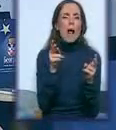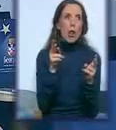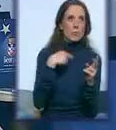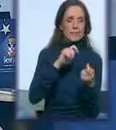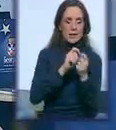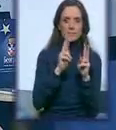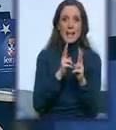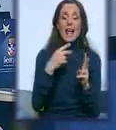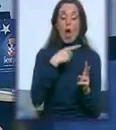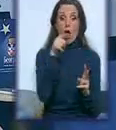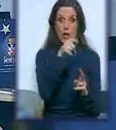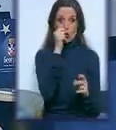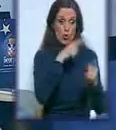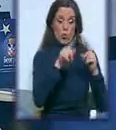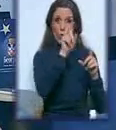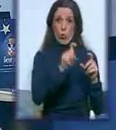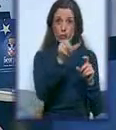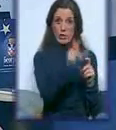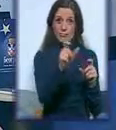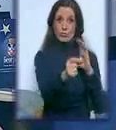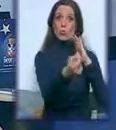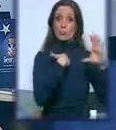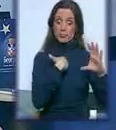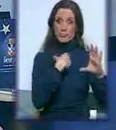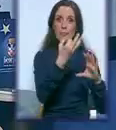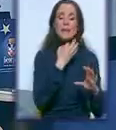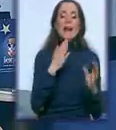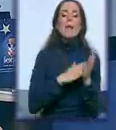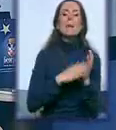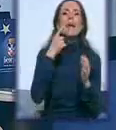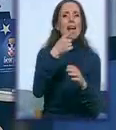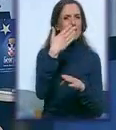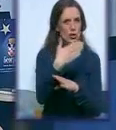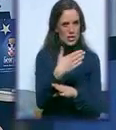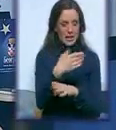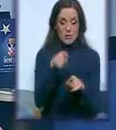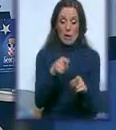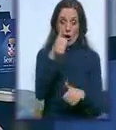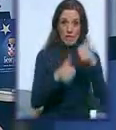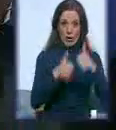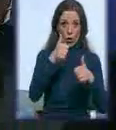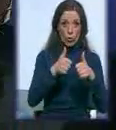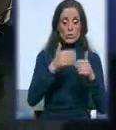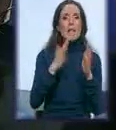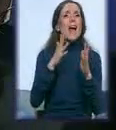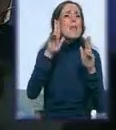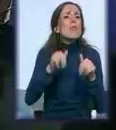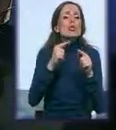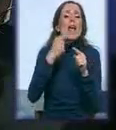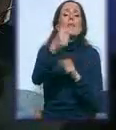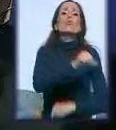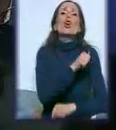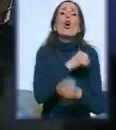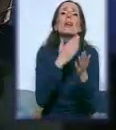da kada se radi i kada se tiče agencije, se taj konkurs, recimo, sledećoj godini ovaj, o kome sada govorimo, pomeri za mesec dana,